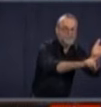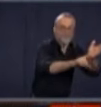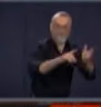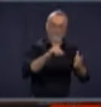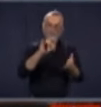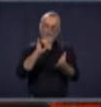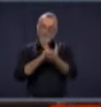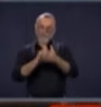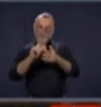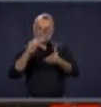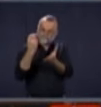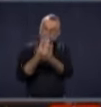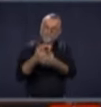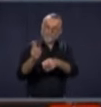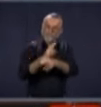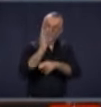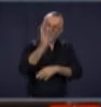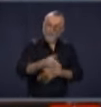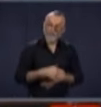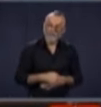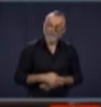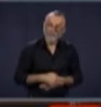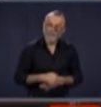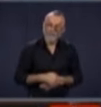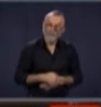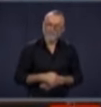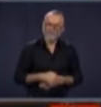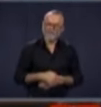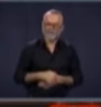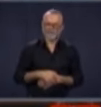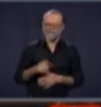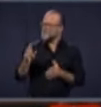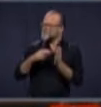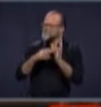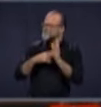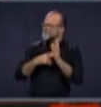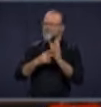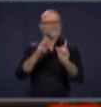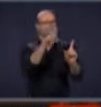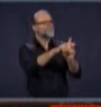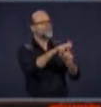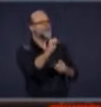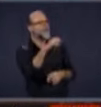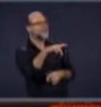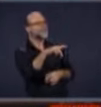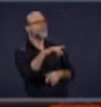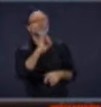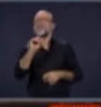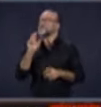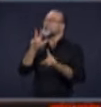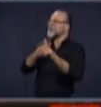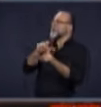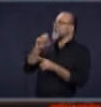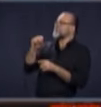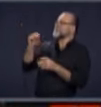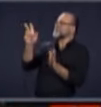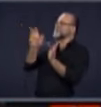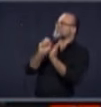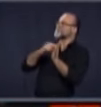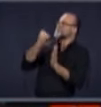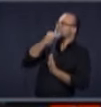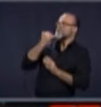le COVID pour le retraçage des contacts? Vous parlez d'une application, vous parlez d'une application de COVID.